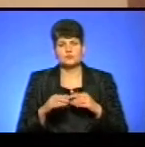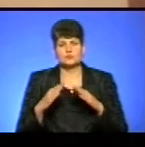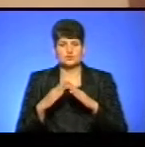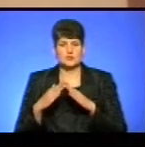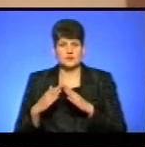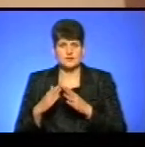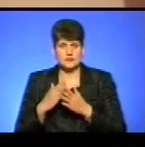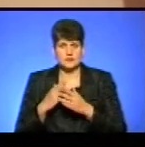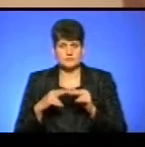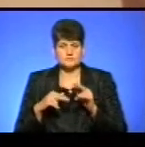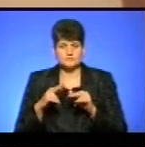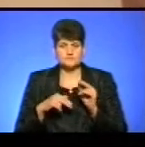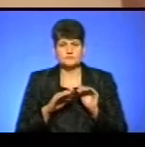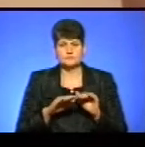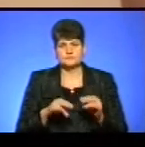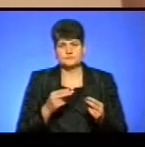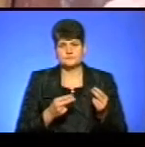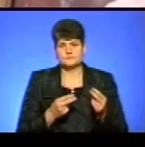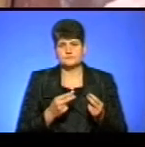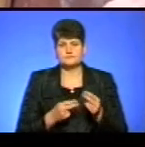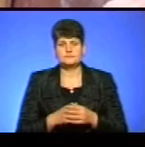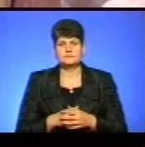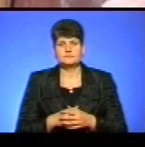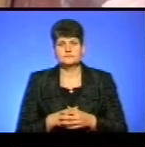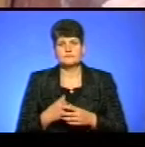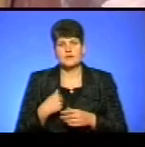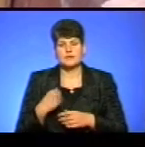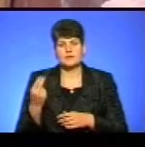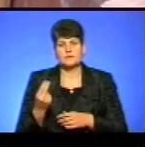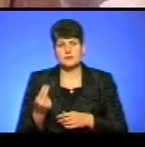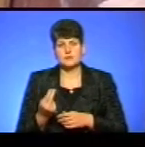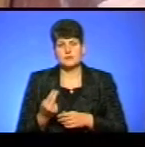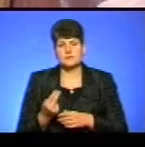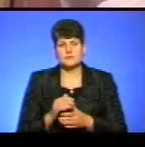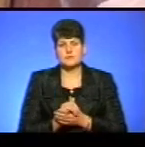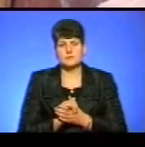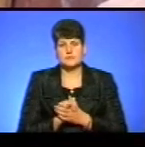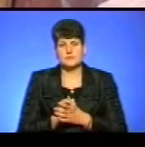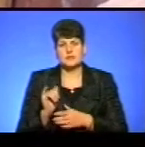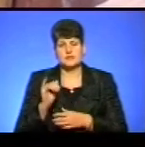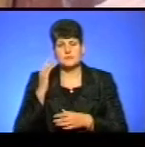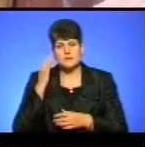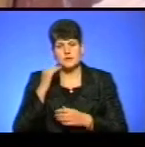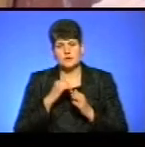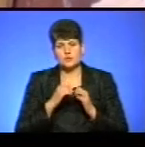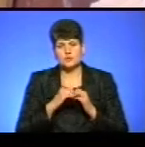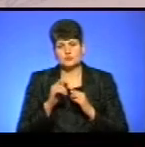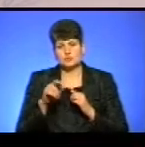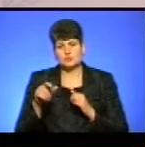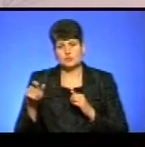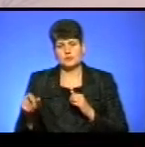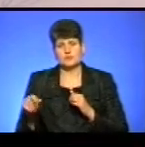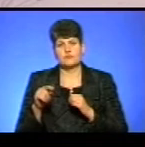побудовані, і діти граються. Я намалювала про мир і мріжі кожної людини.